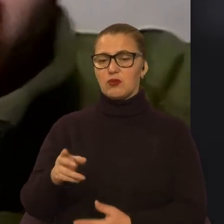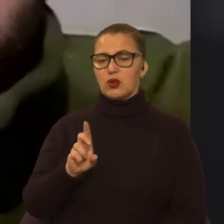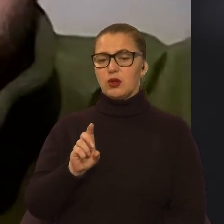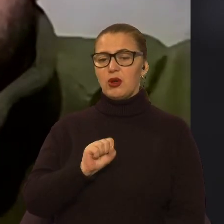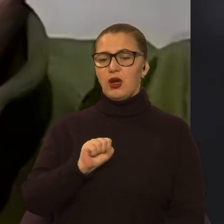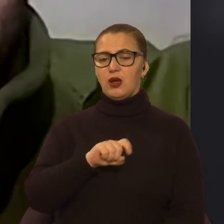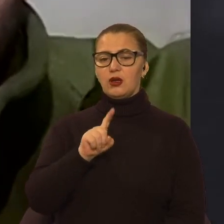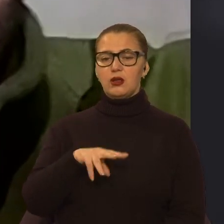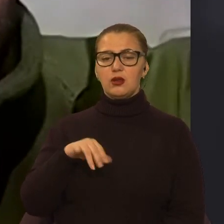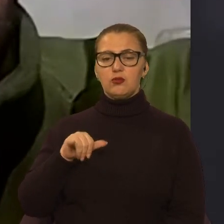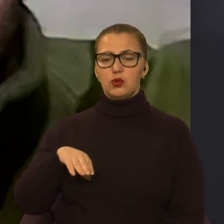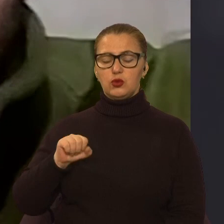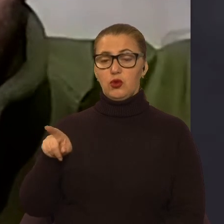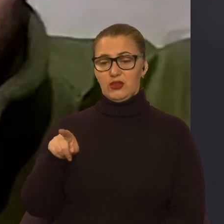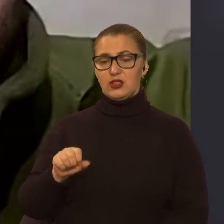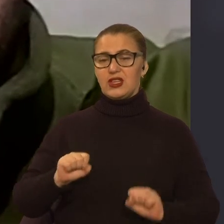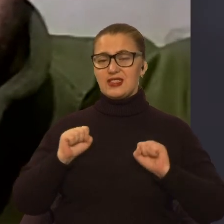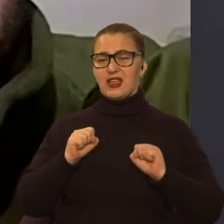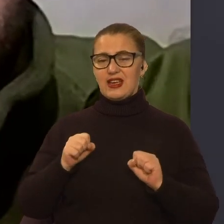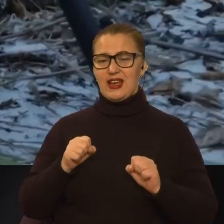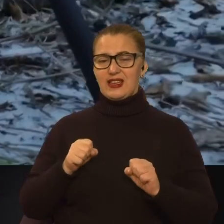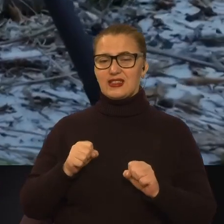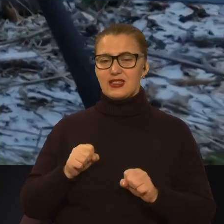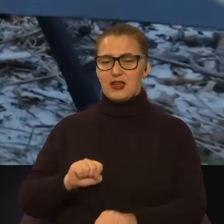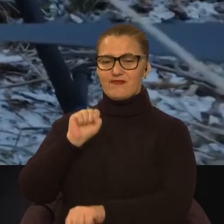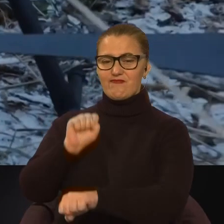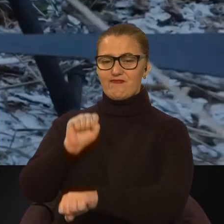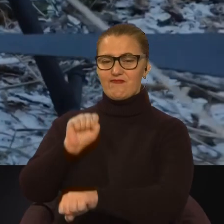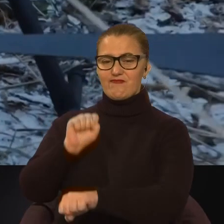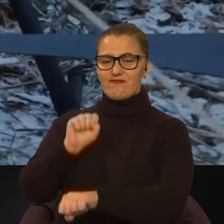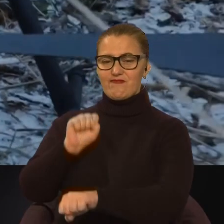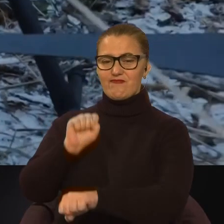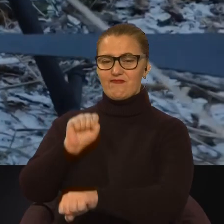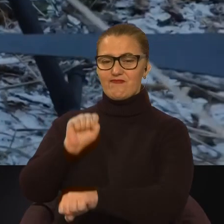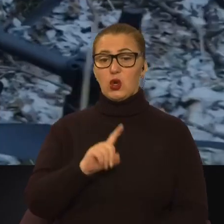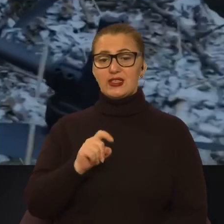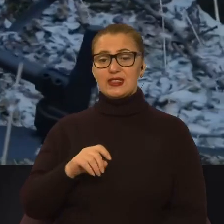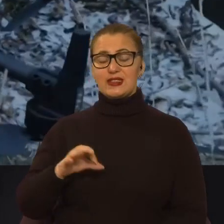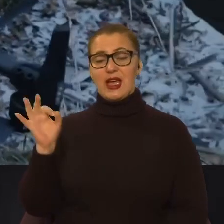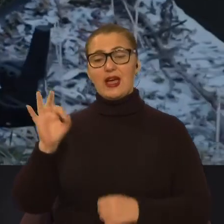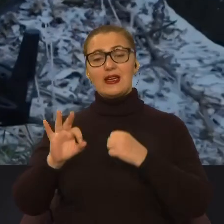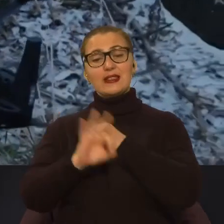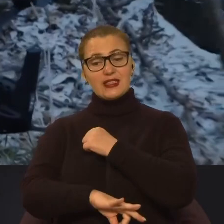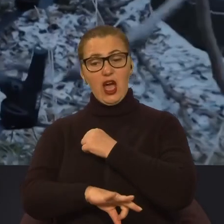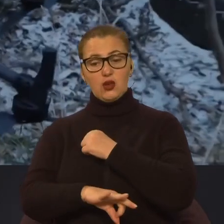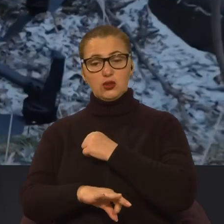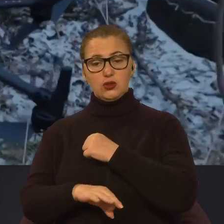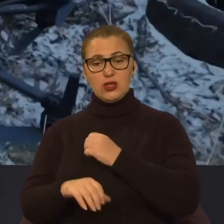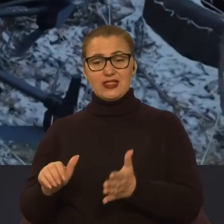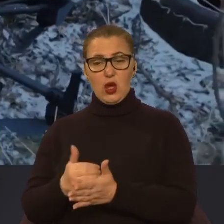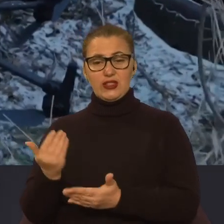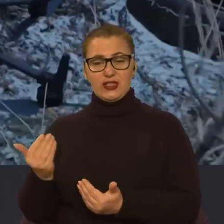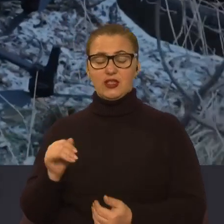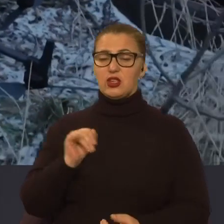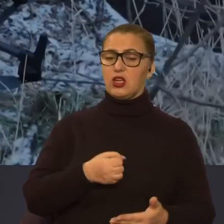перерізанні двох доріг. Це дорога до Бахмута з заходу від Костянтин, як і дорога до Бахмута